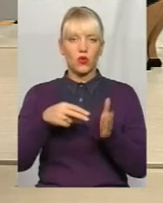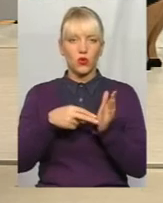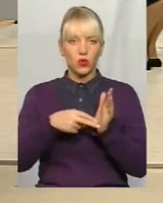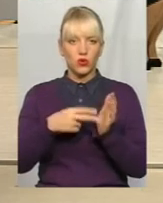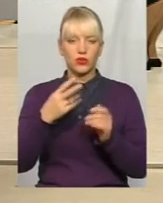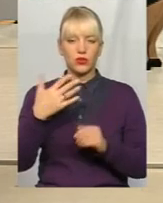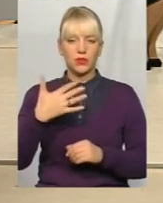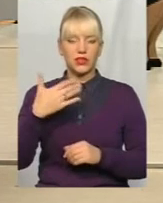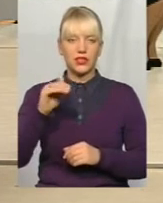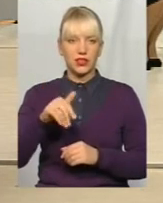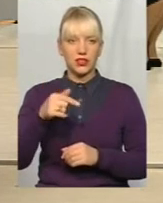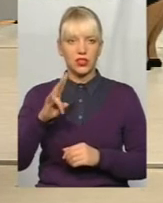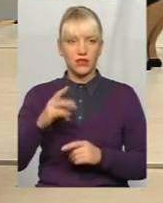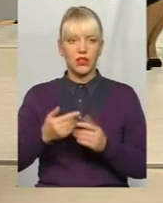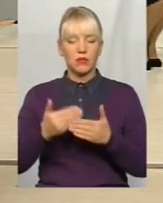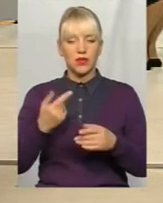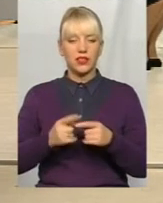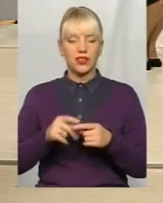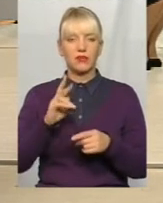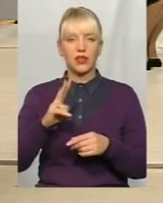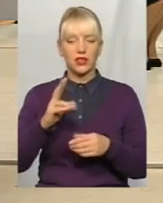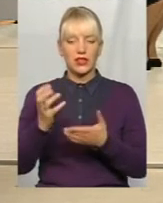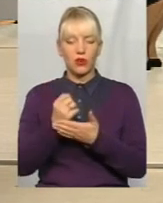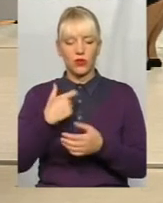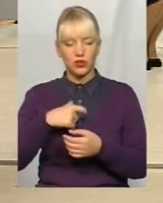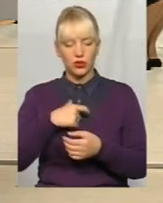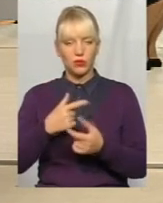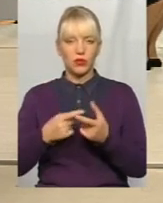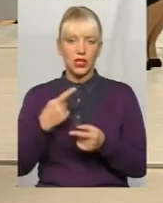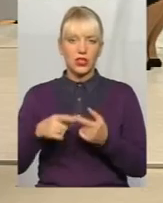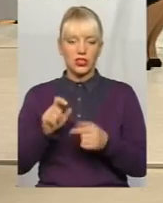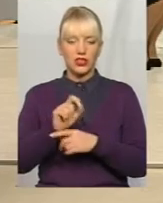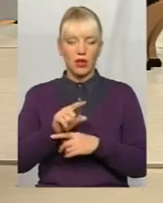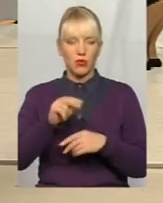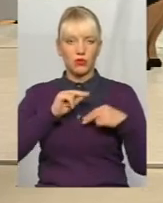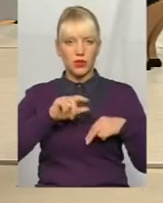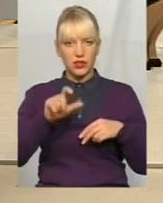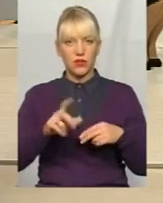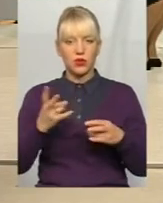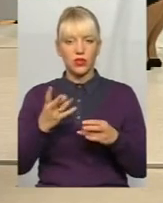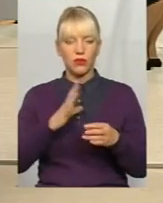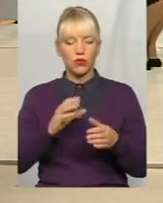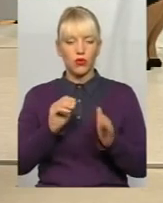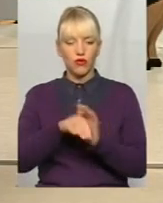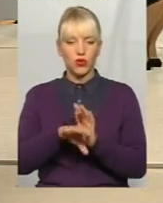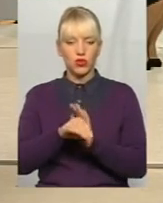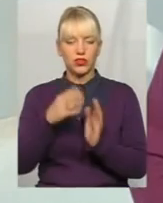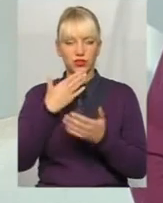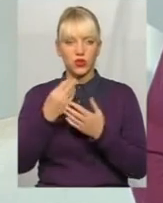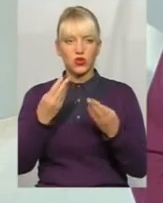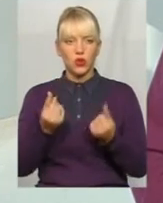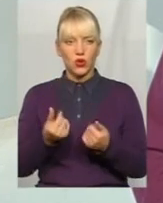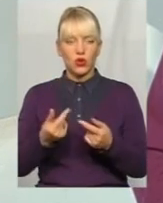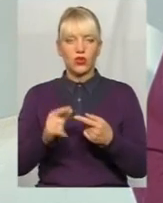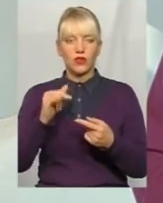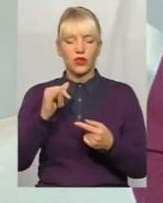тисяч гривень. То перед тим, якщо заробити собі чи своєму найману працівнику, підприємцю прийшлося вложити своє здоров'я, своїх коштів,